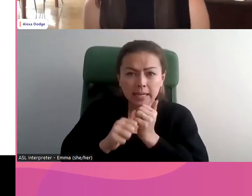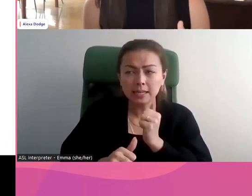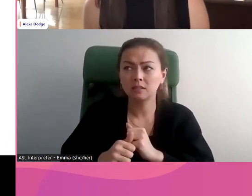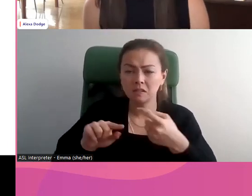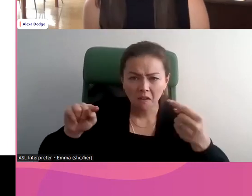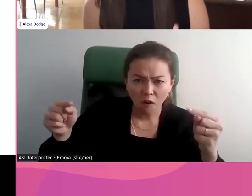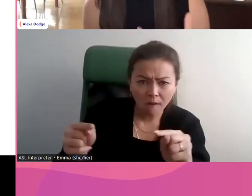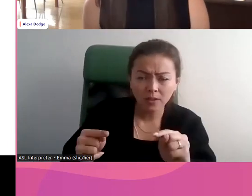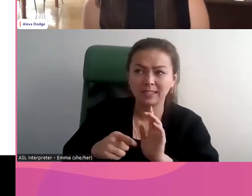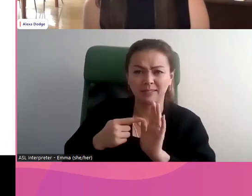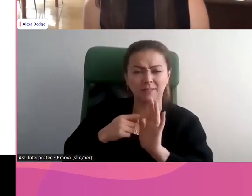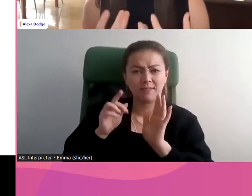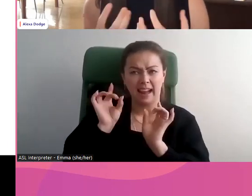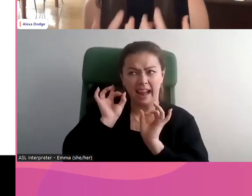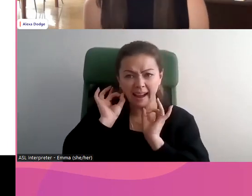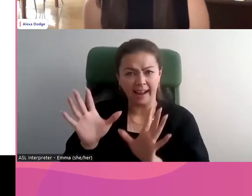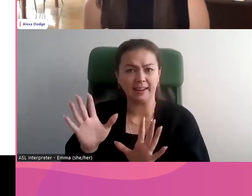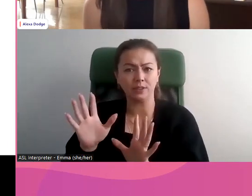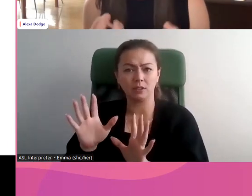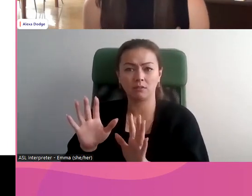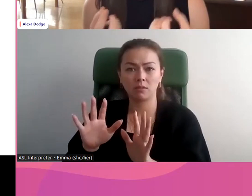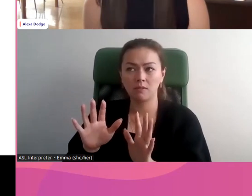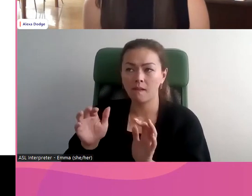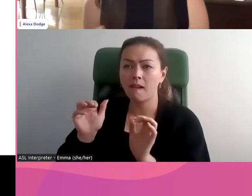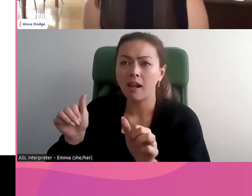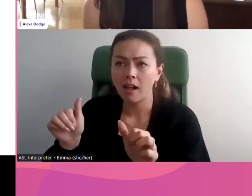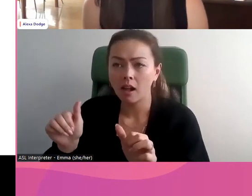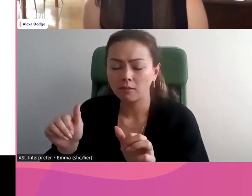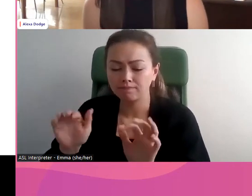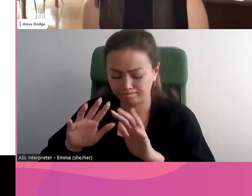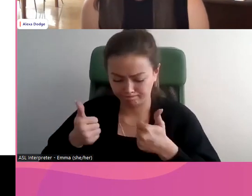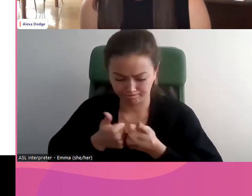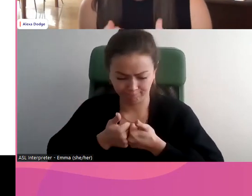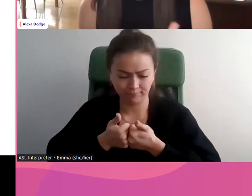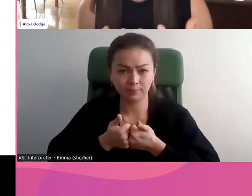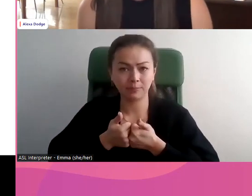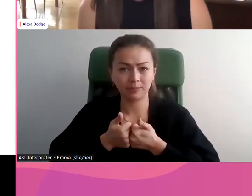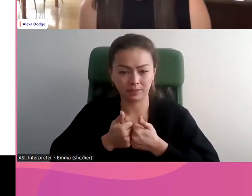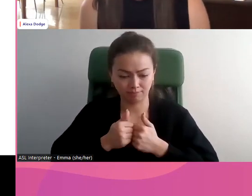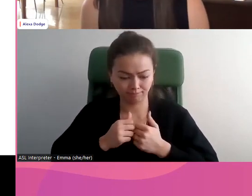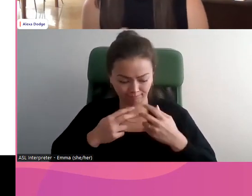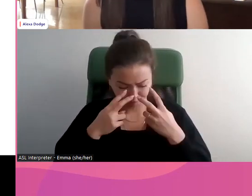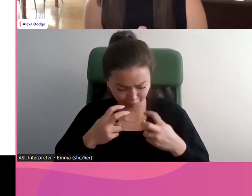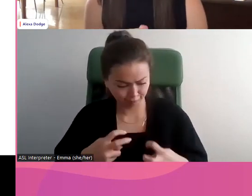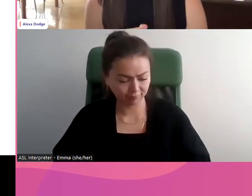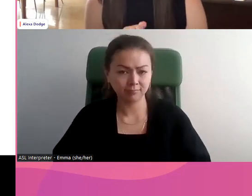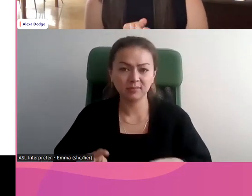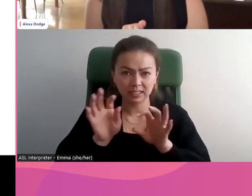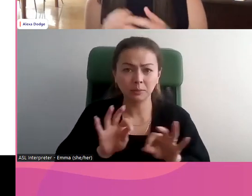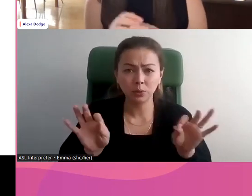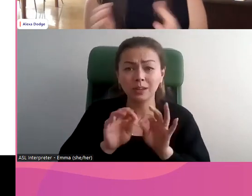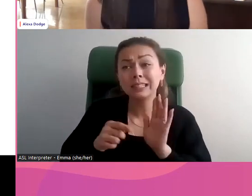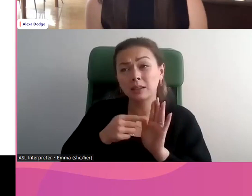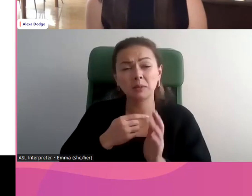blessants et même haineux et il faut reconnaître que ces choses sont là et que nous sommes tous confrontés